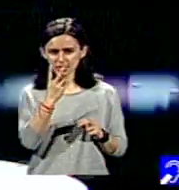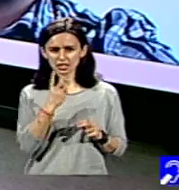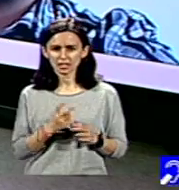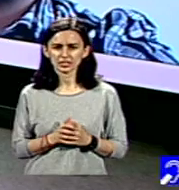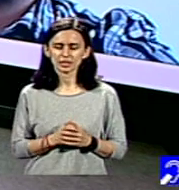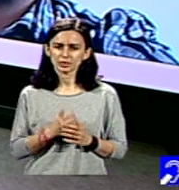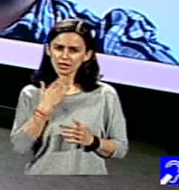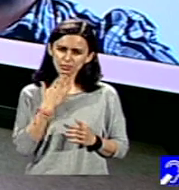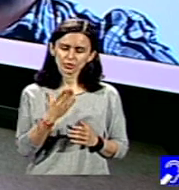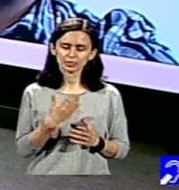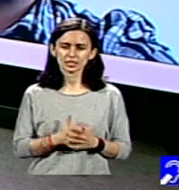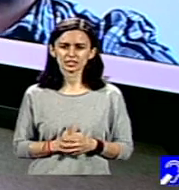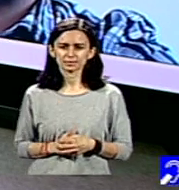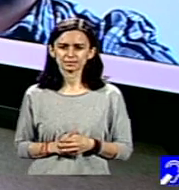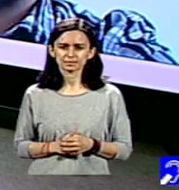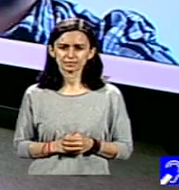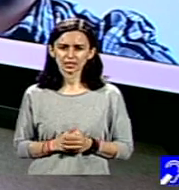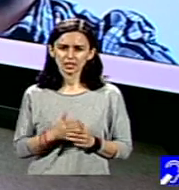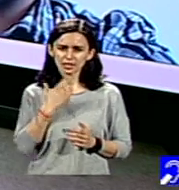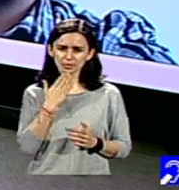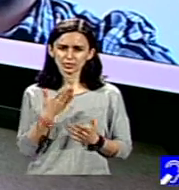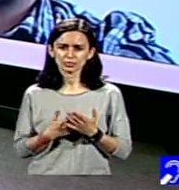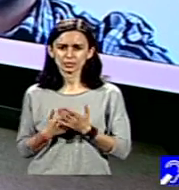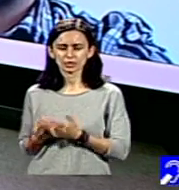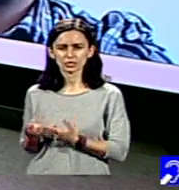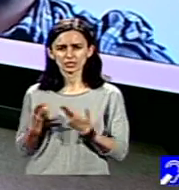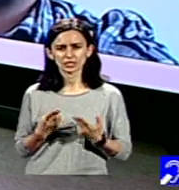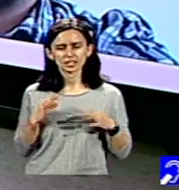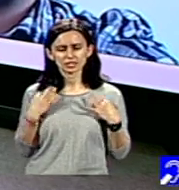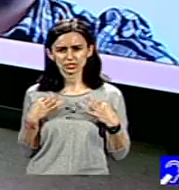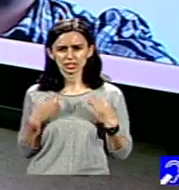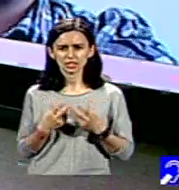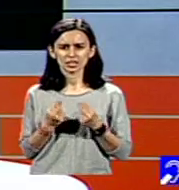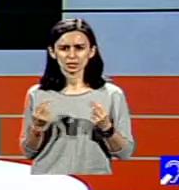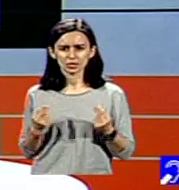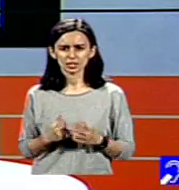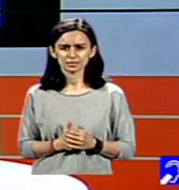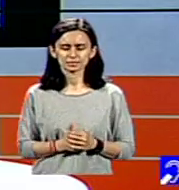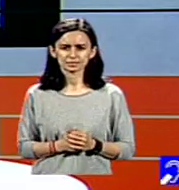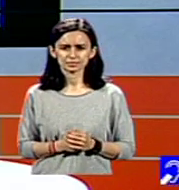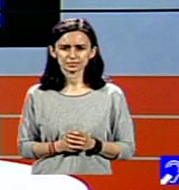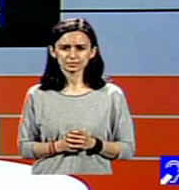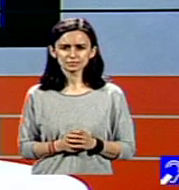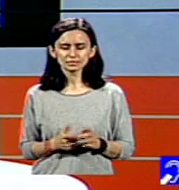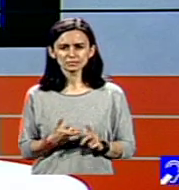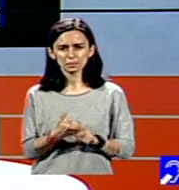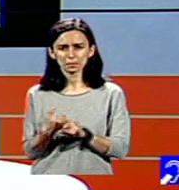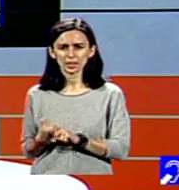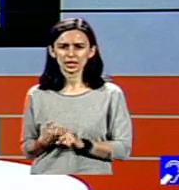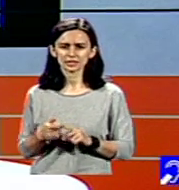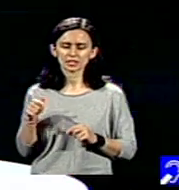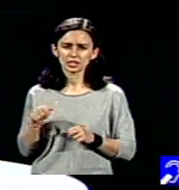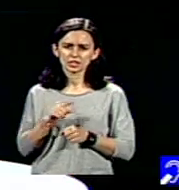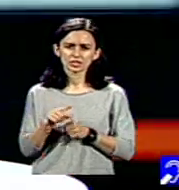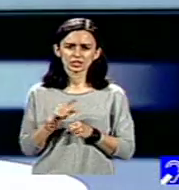revedem. Mulțumesc foarte mult! Mulțumim și noi pentru invitații! Multă sănătate! Și apropo de acest aspect menționat de